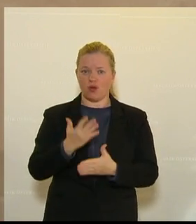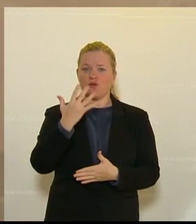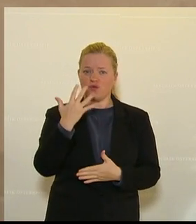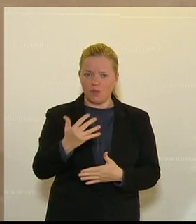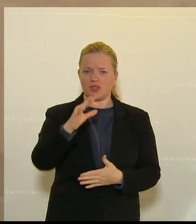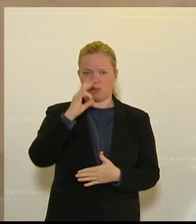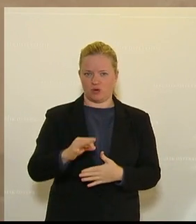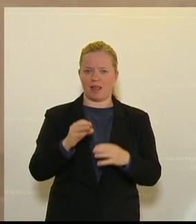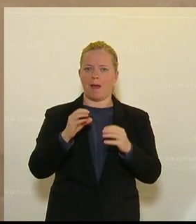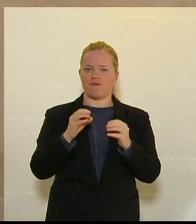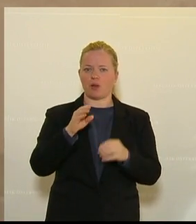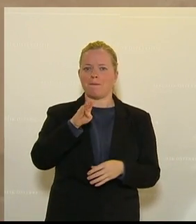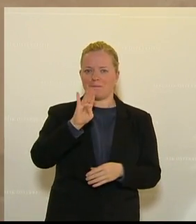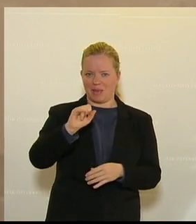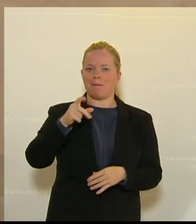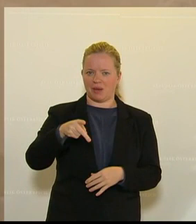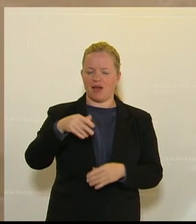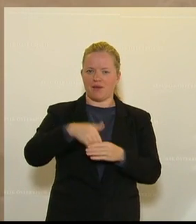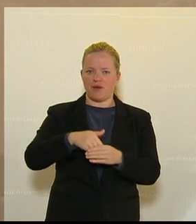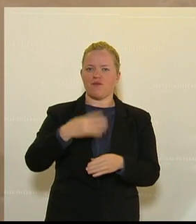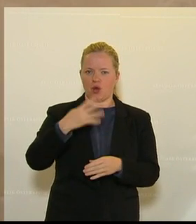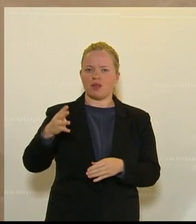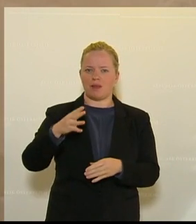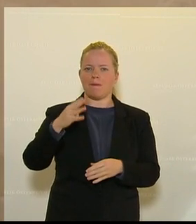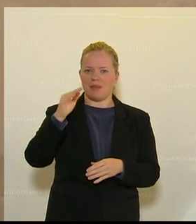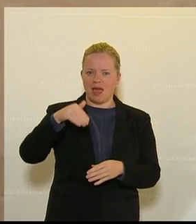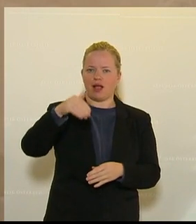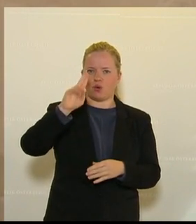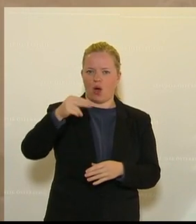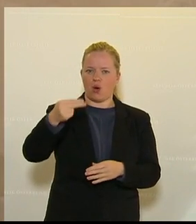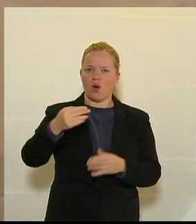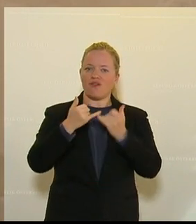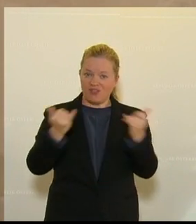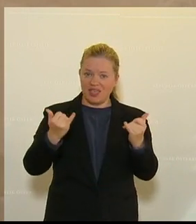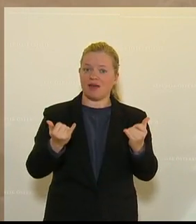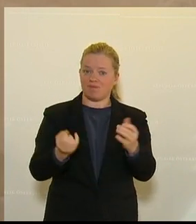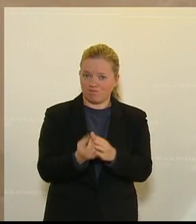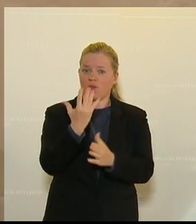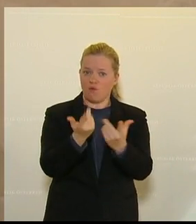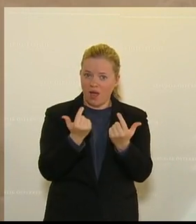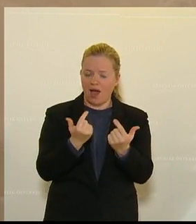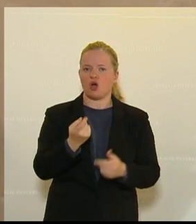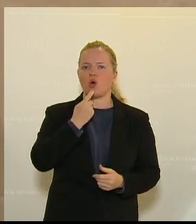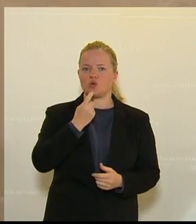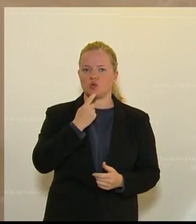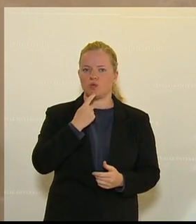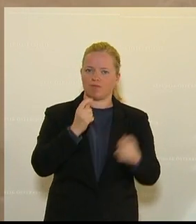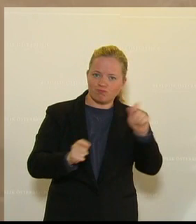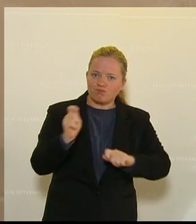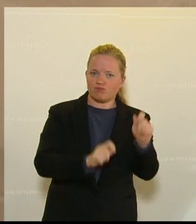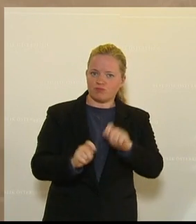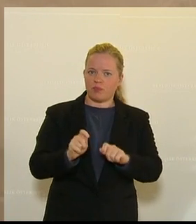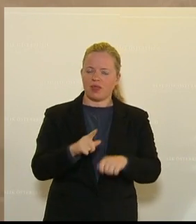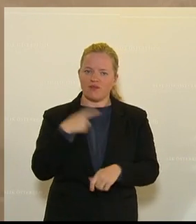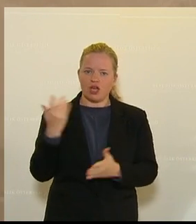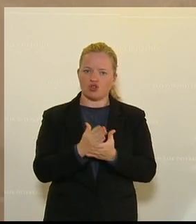Bruttonationalprodukts in Höhe von 400 Milliarden Euro über den Konsum entsteht. Und wir haben x-mal unsere